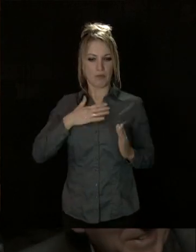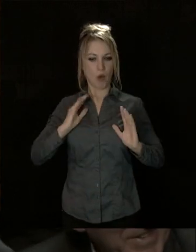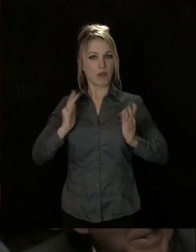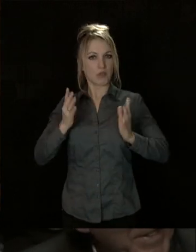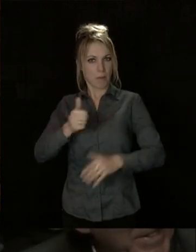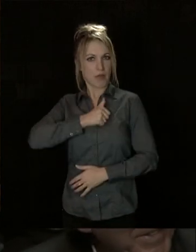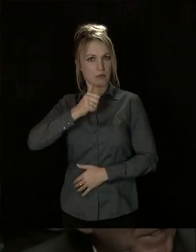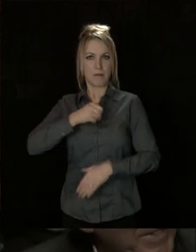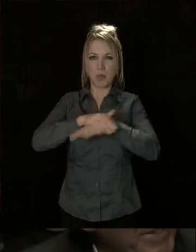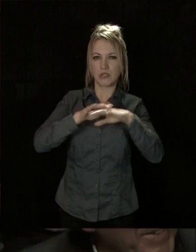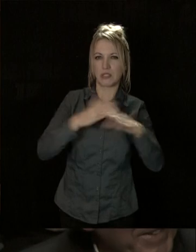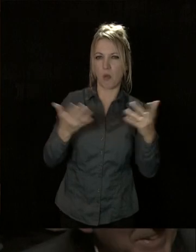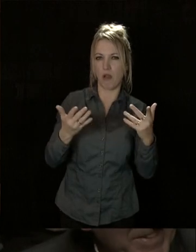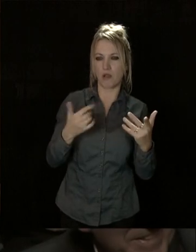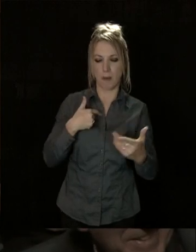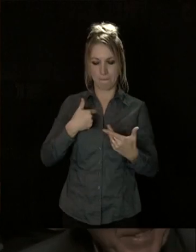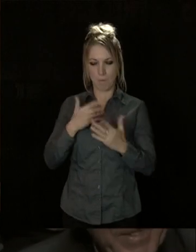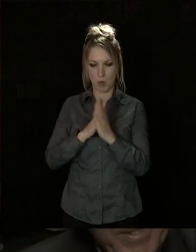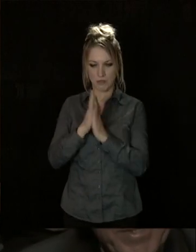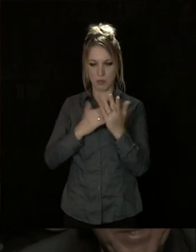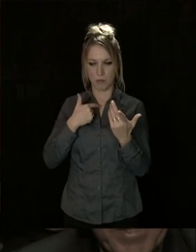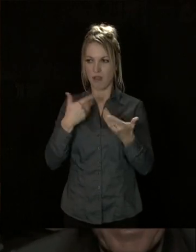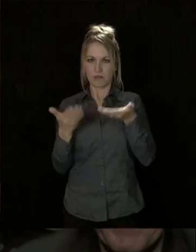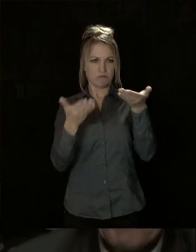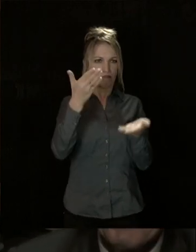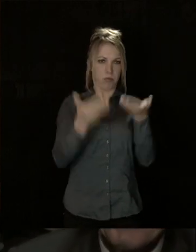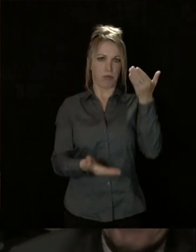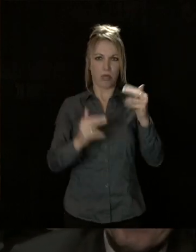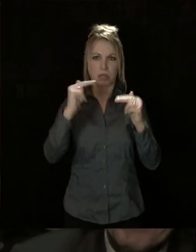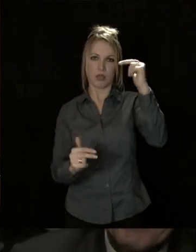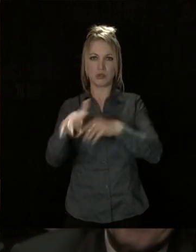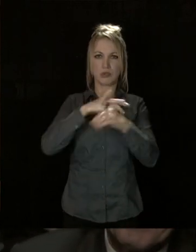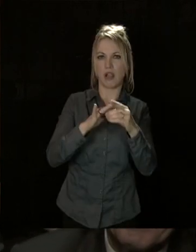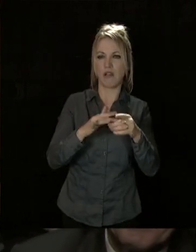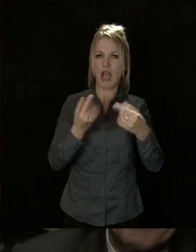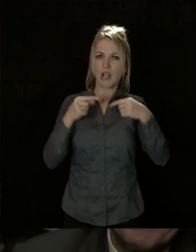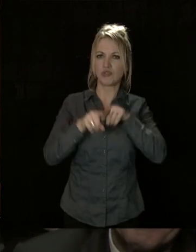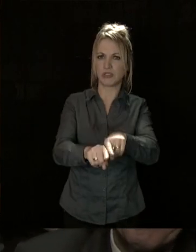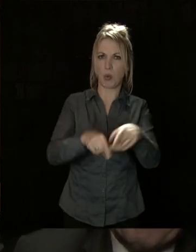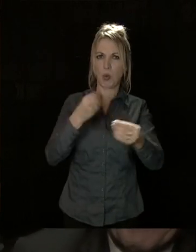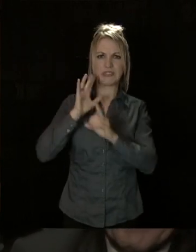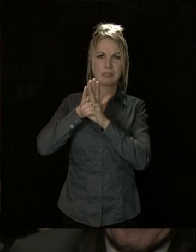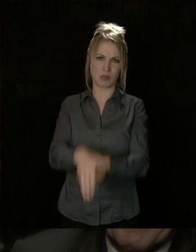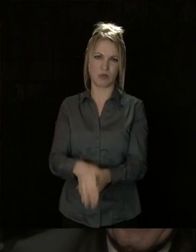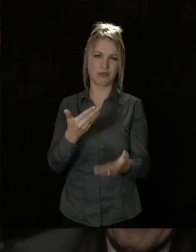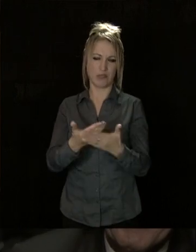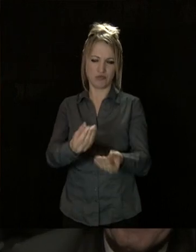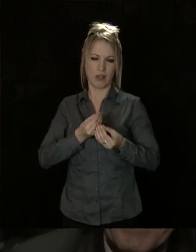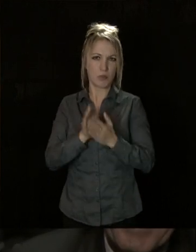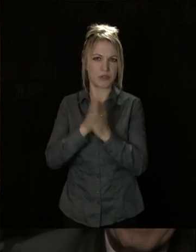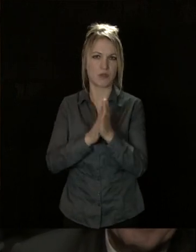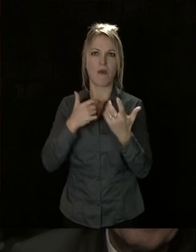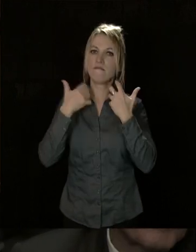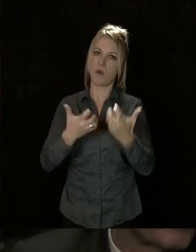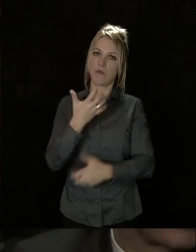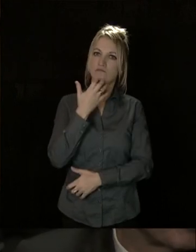en politique, c'est mon indignation devant les inégalités sociales, les injustices et les discriminations. J'ai voulu et je veux